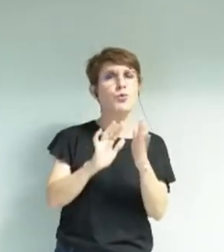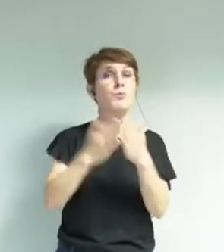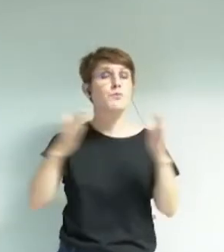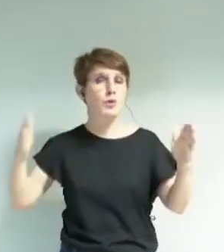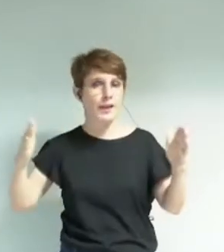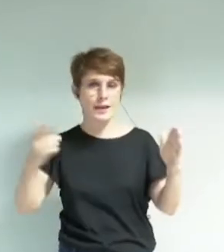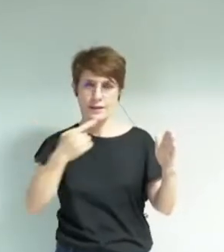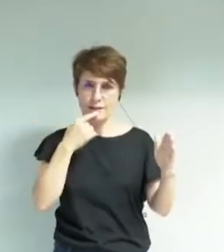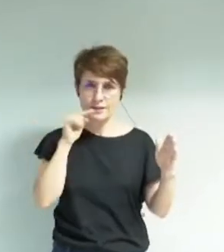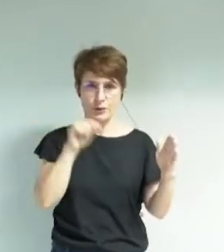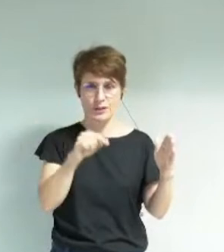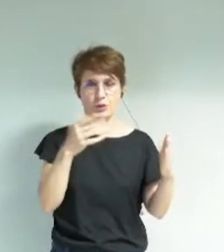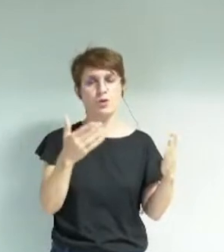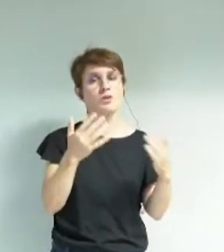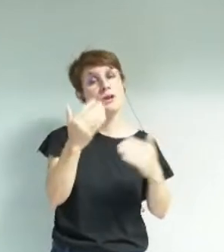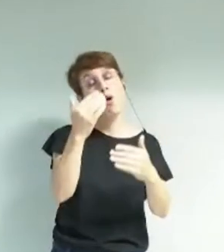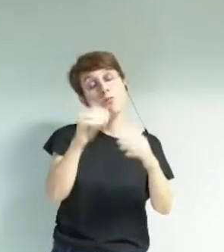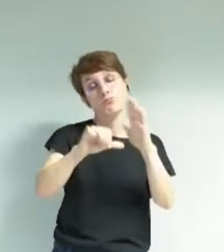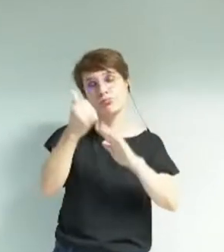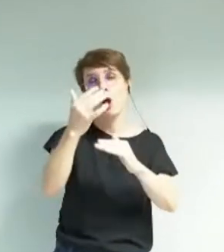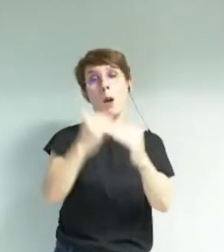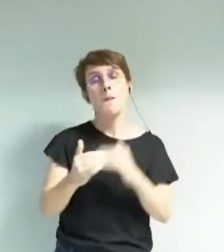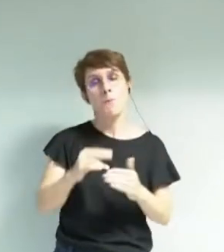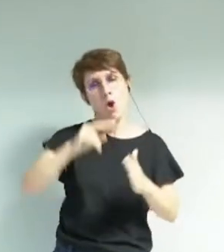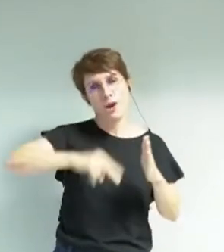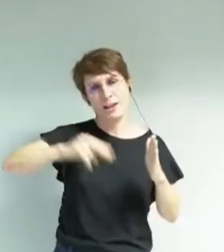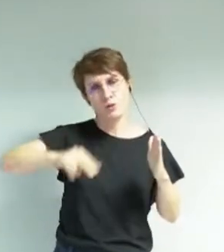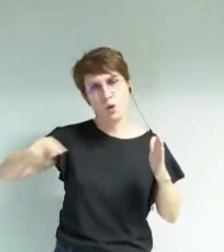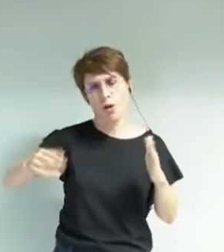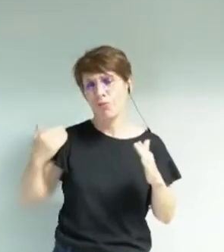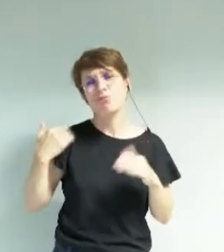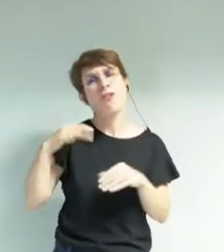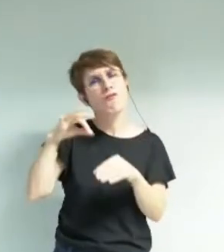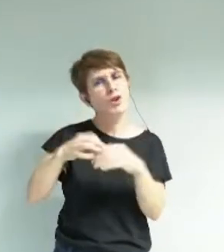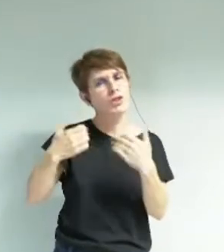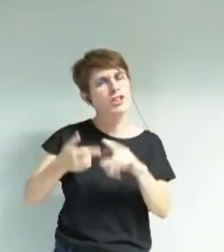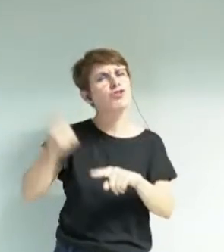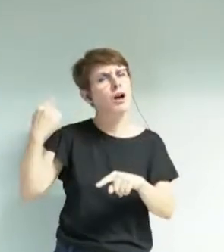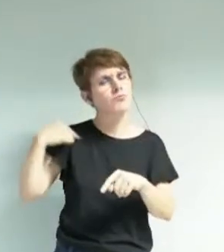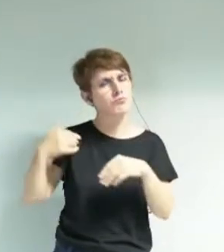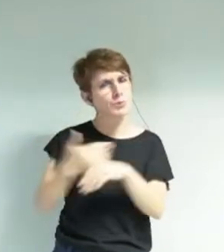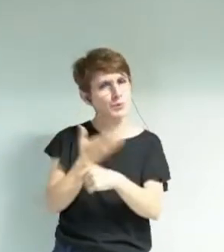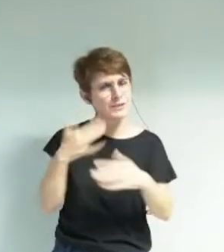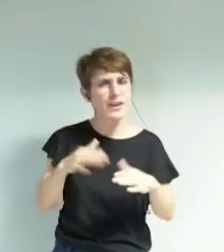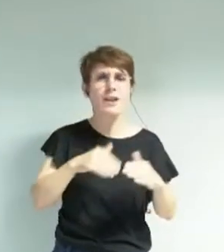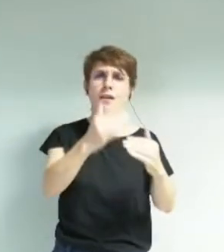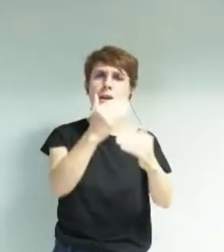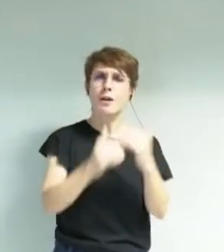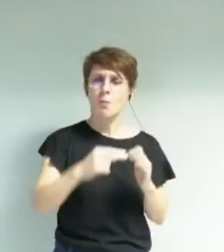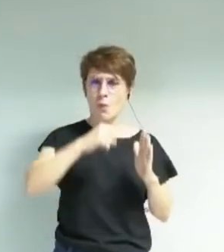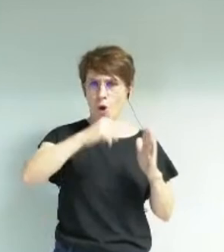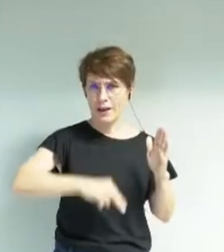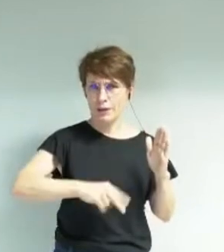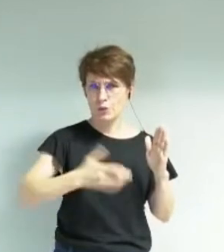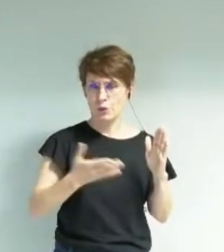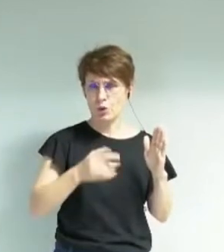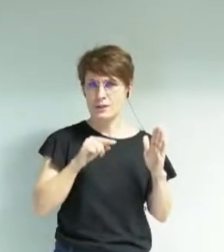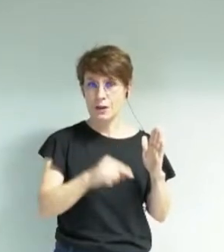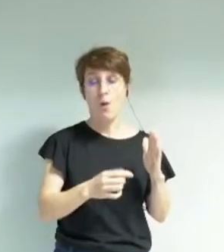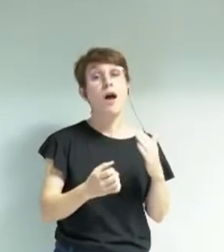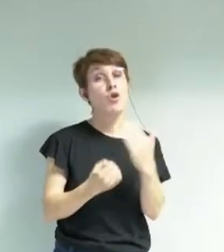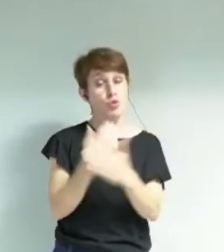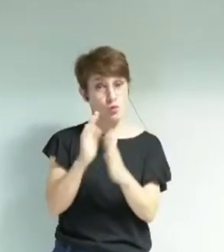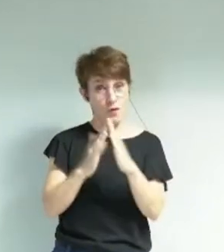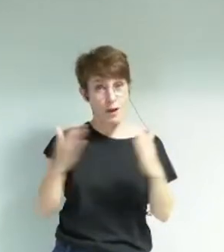poursuite des orientations du plan lecture que le conseil municipal a déjà voté. Ce plan lecture, il passe avant tout, vous le savez, par la construction d'une nouvelle